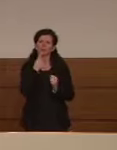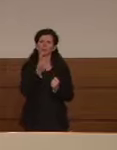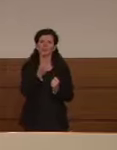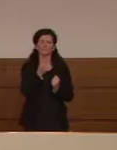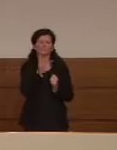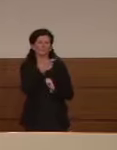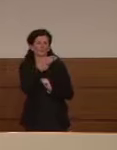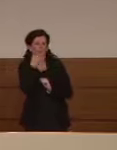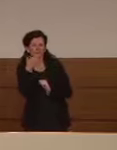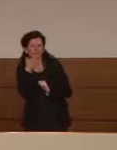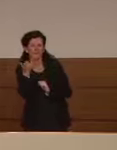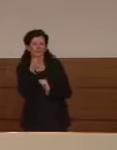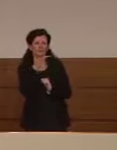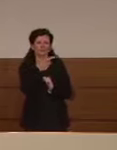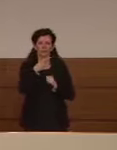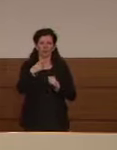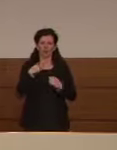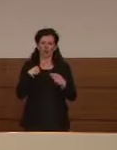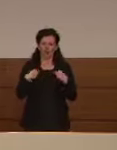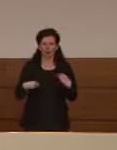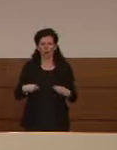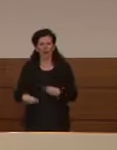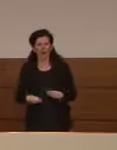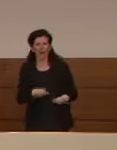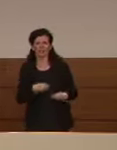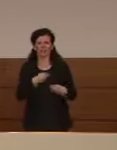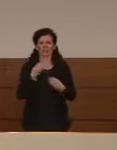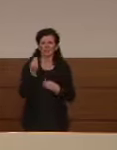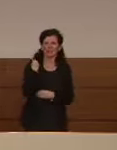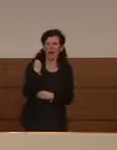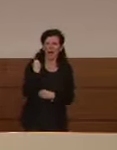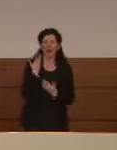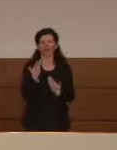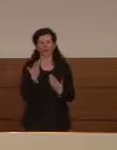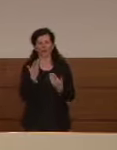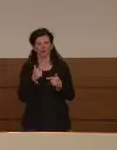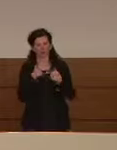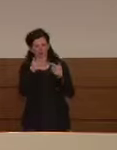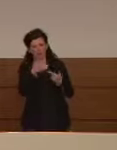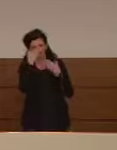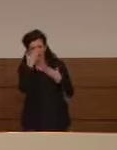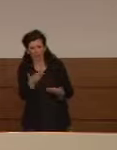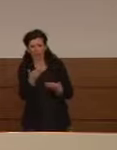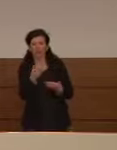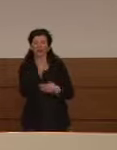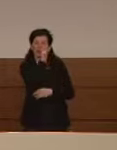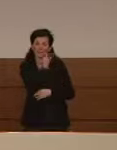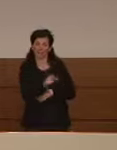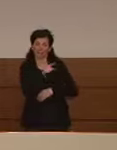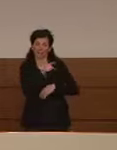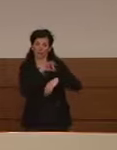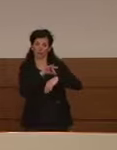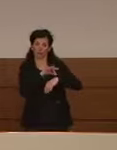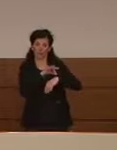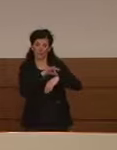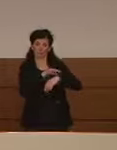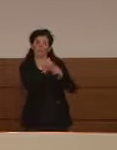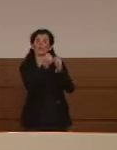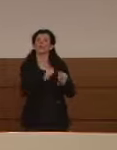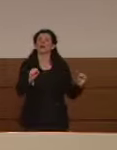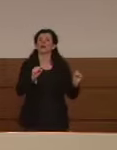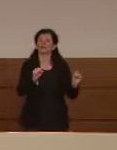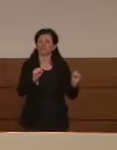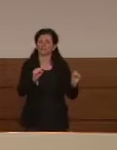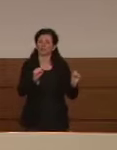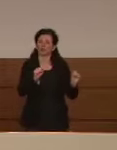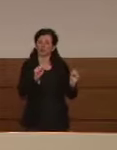deficit di organo che possono persistere una volta che la persona è guarita. Una volta che la persona è guarita